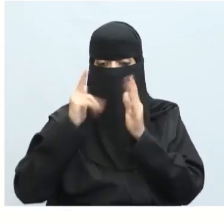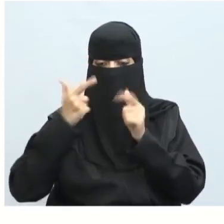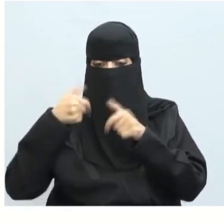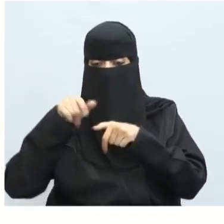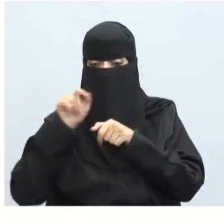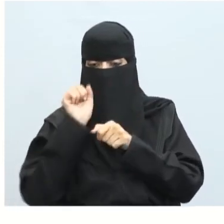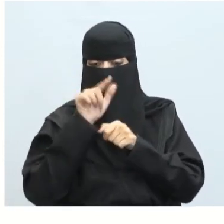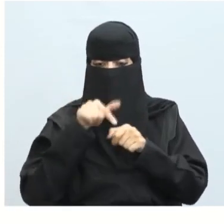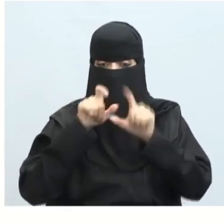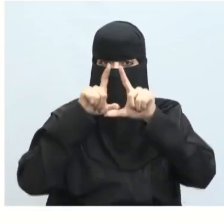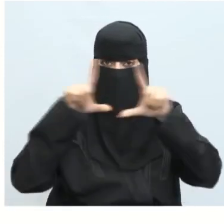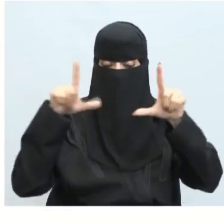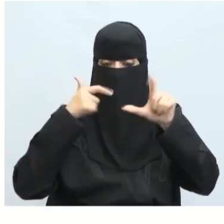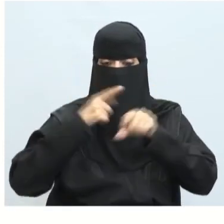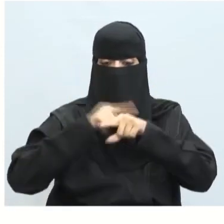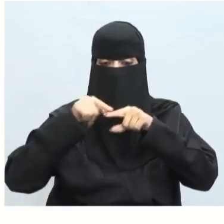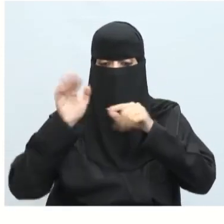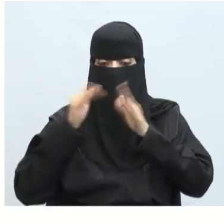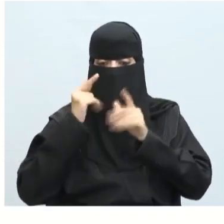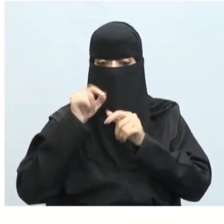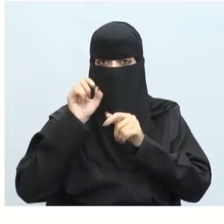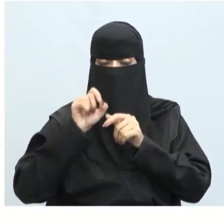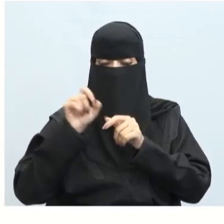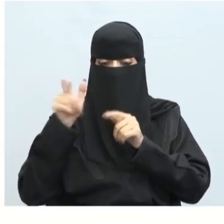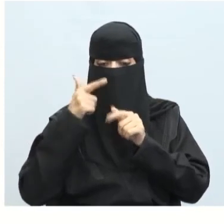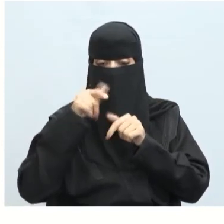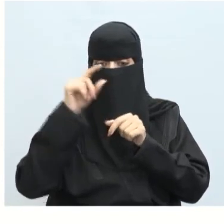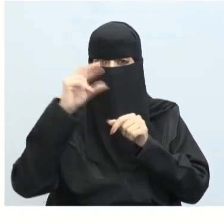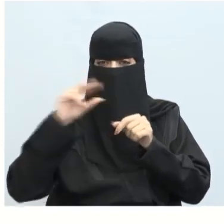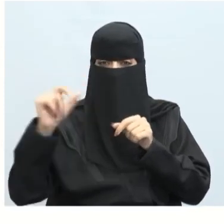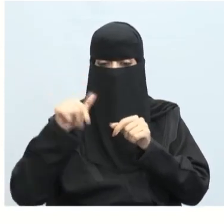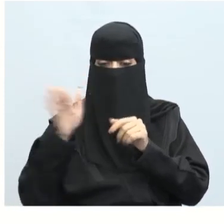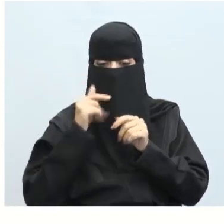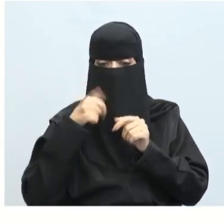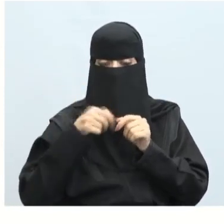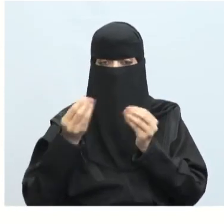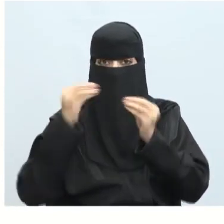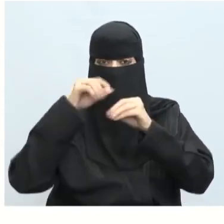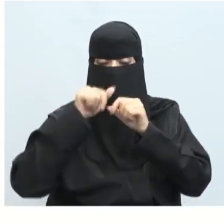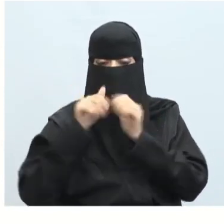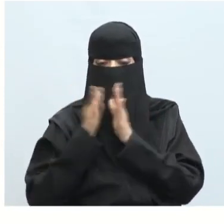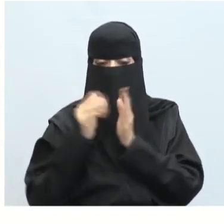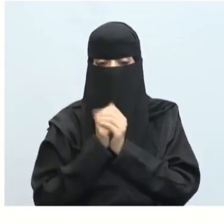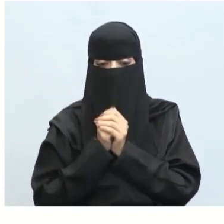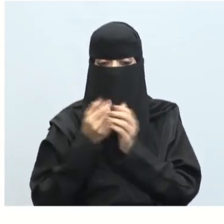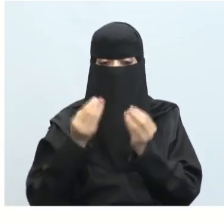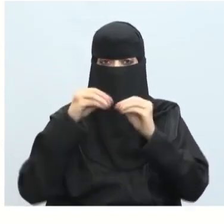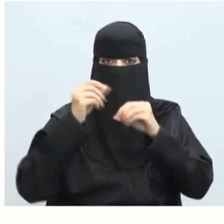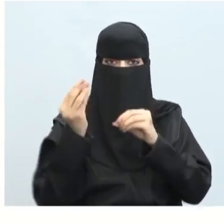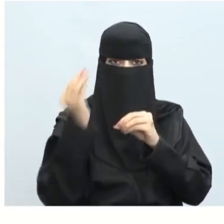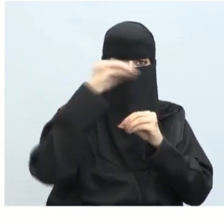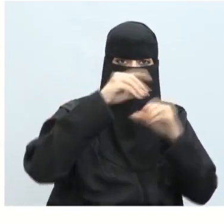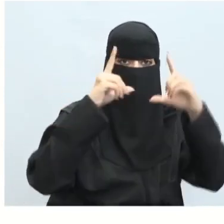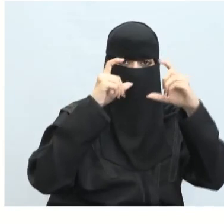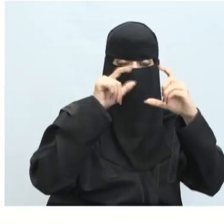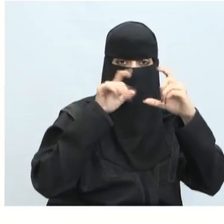إلى تعبئة المساحة نلاحظ الهيط والويد نضع فيها تعبئة المساحة ثم نقوم بتحميل صورة